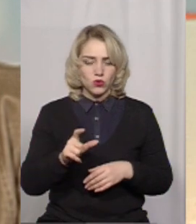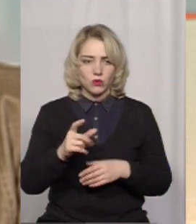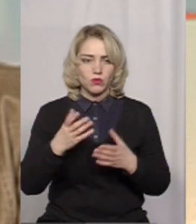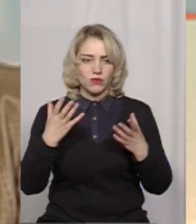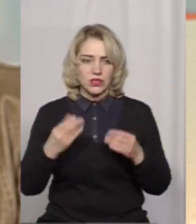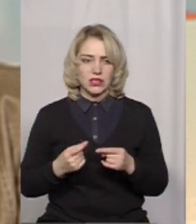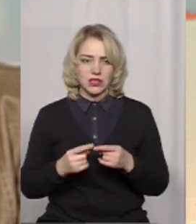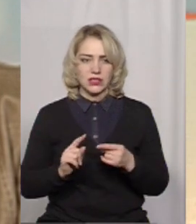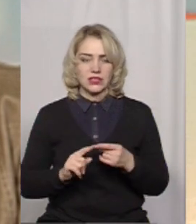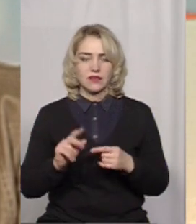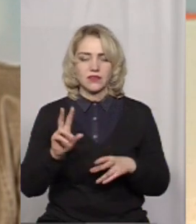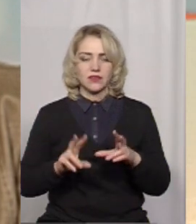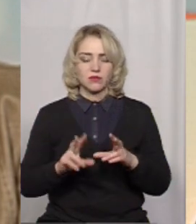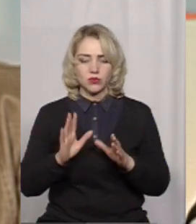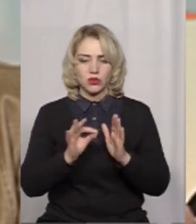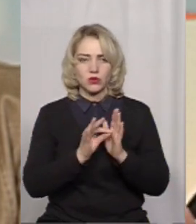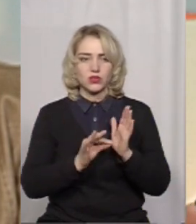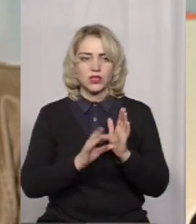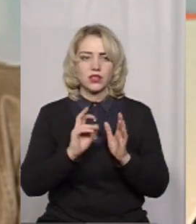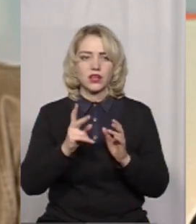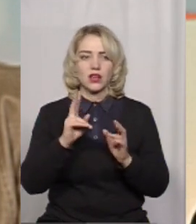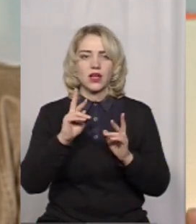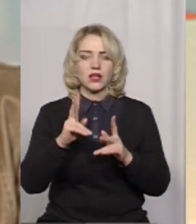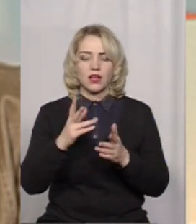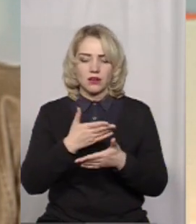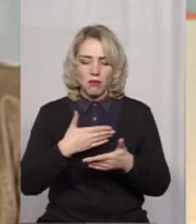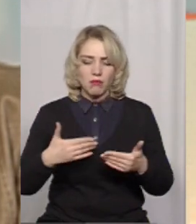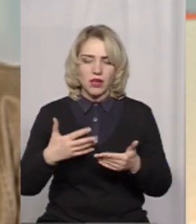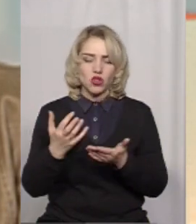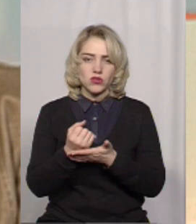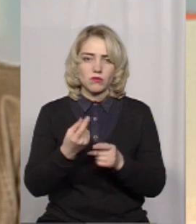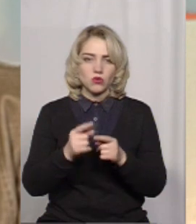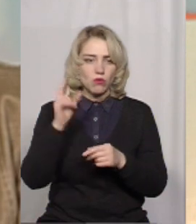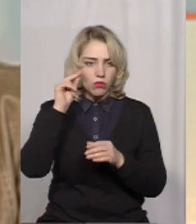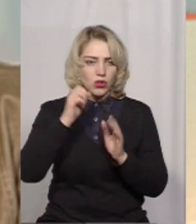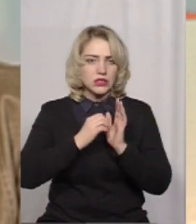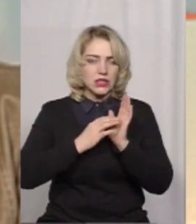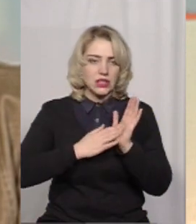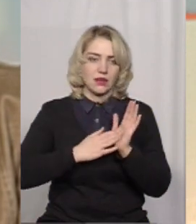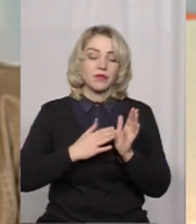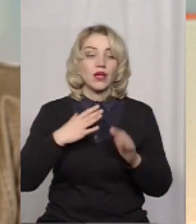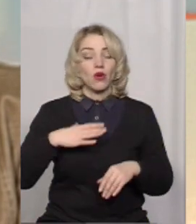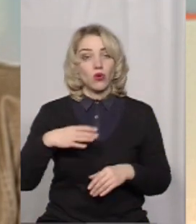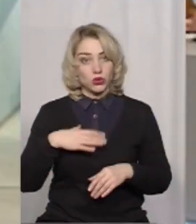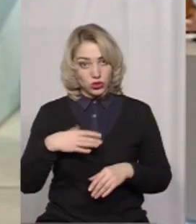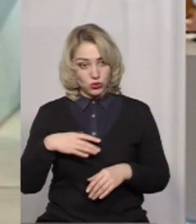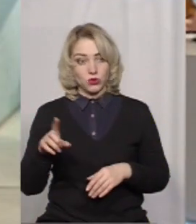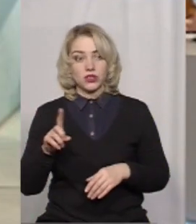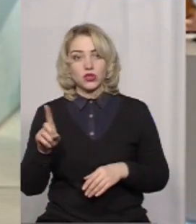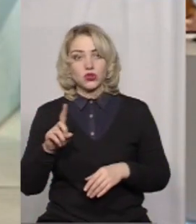це буде оцінюватися, як ми досягаємо цього показника. Очікуємо, що наступне,